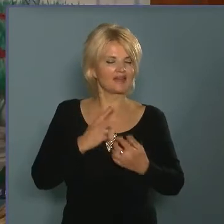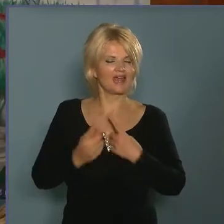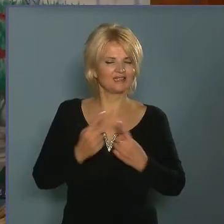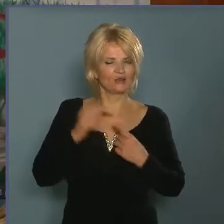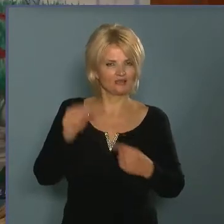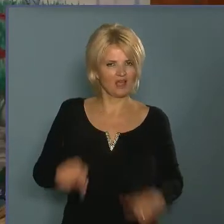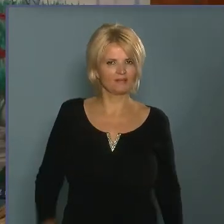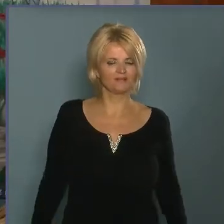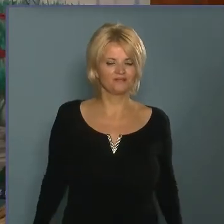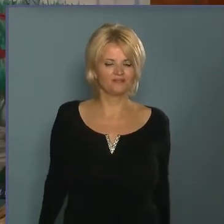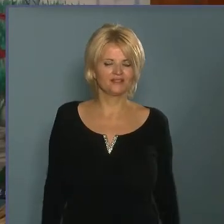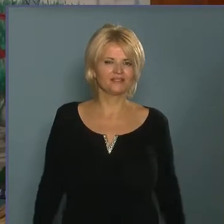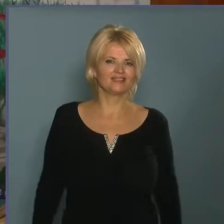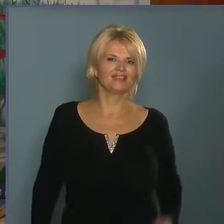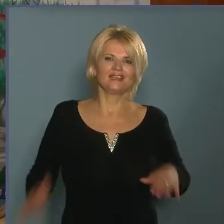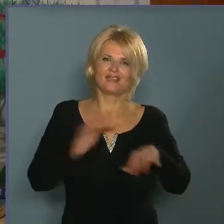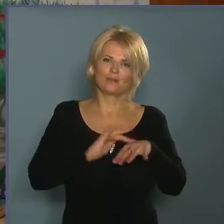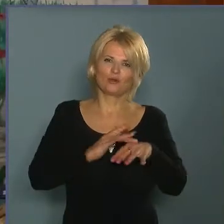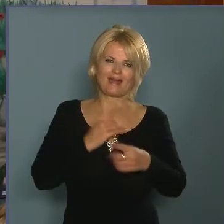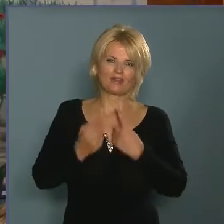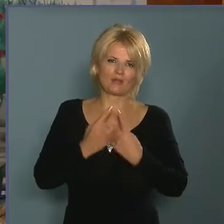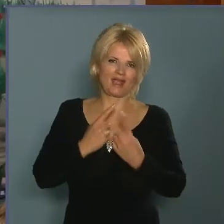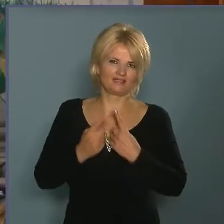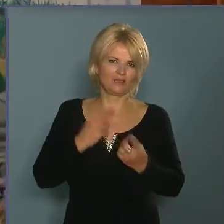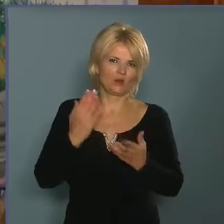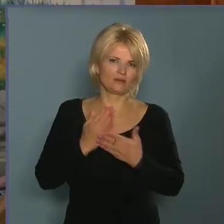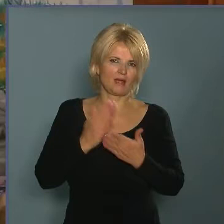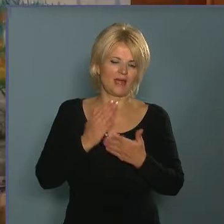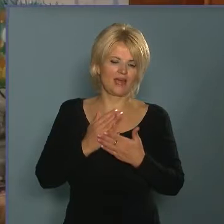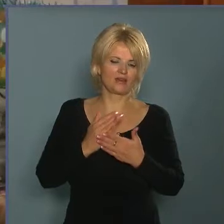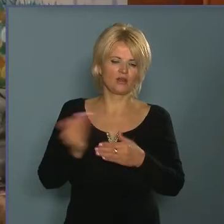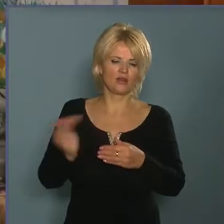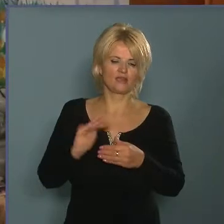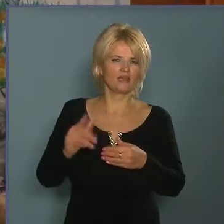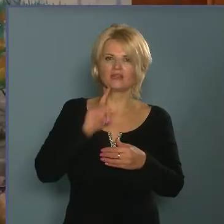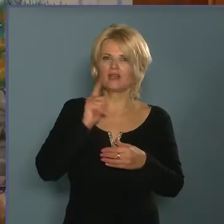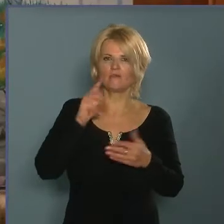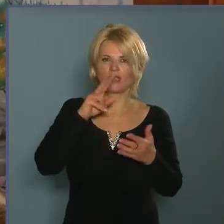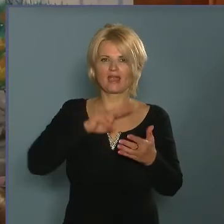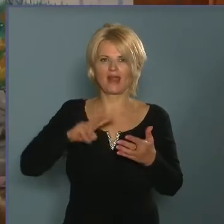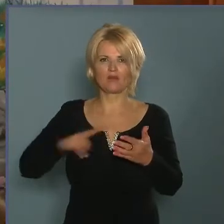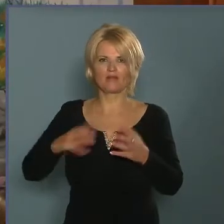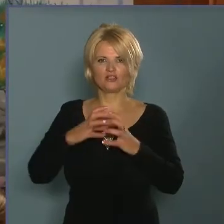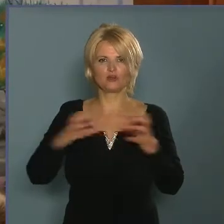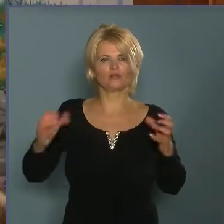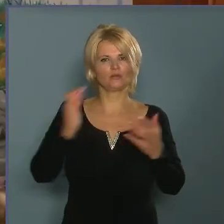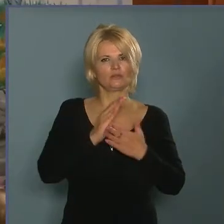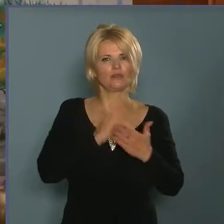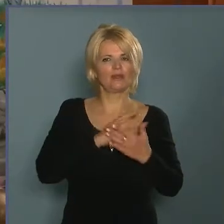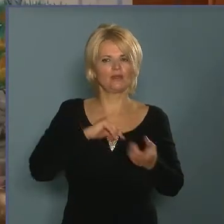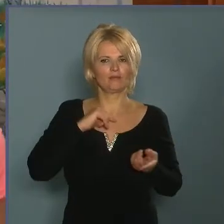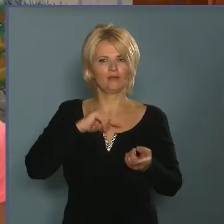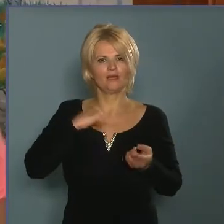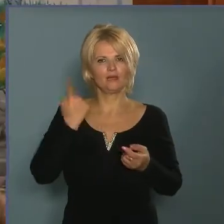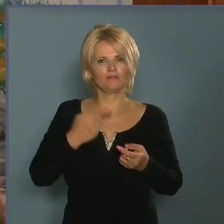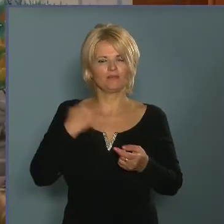játszottam. Tehát ugye muszáj volt kipróbálni a játékokat, mert nem várhatjuk el a gyerekektől, végigolvasák a hosszú játékszabályokat. Tehát mi a kollégákkal felkészültünk